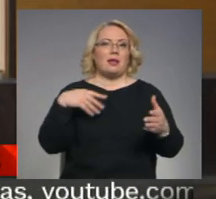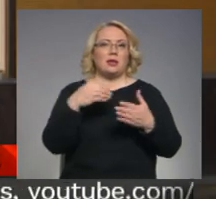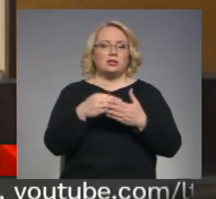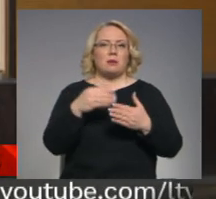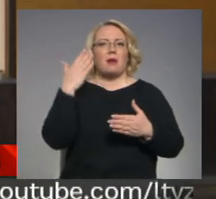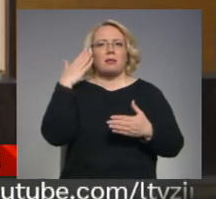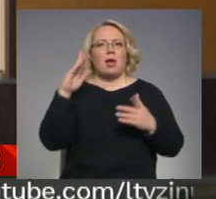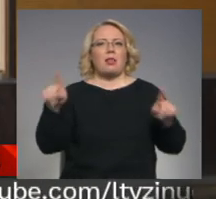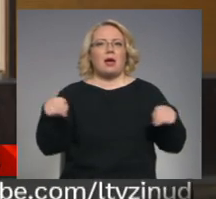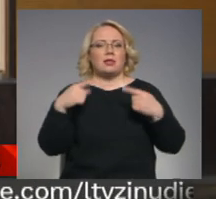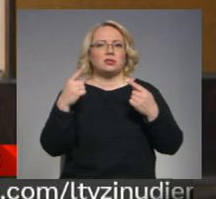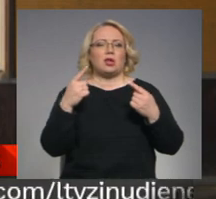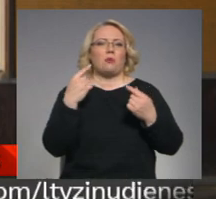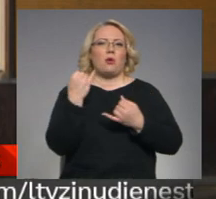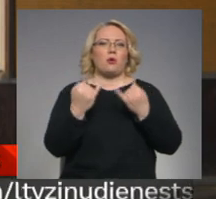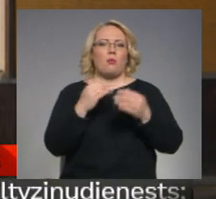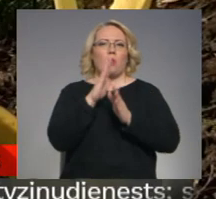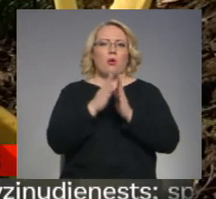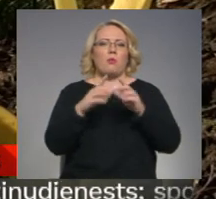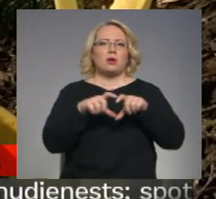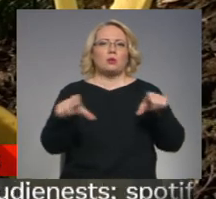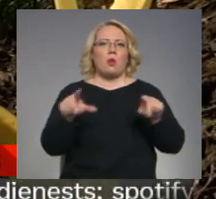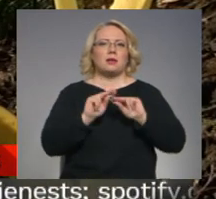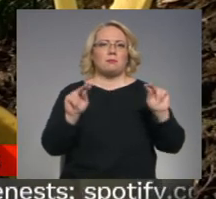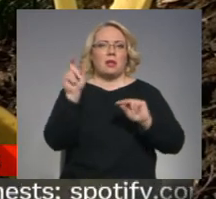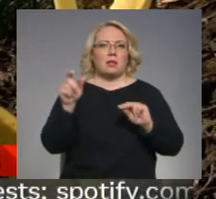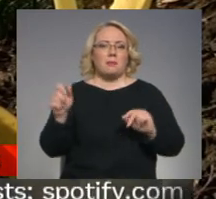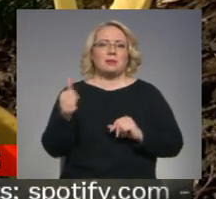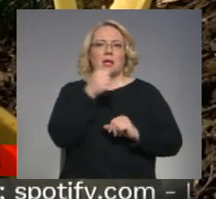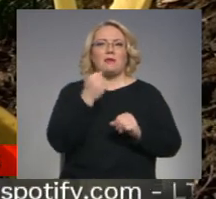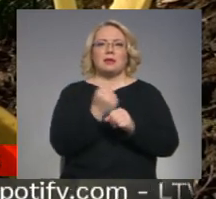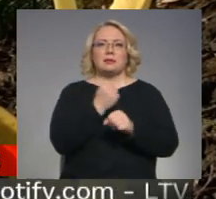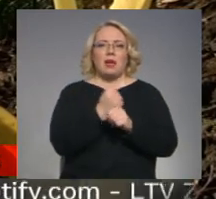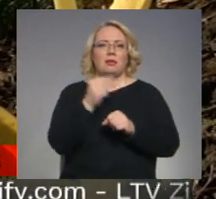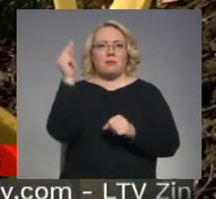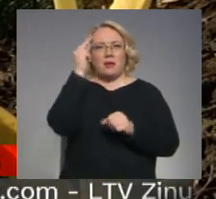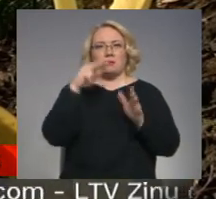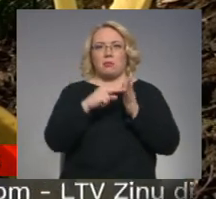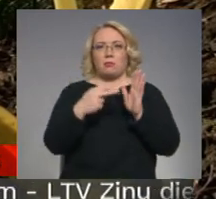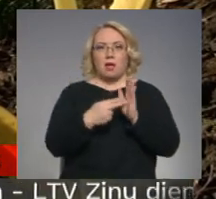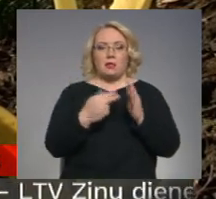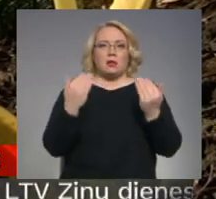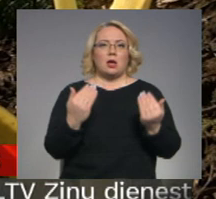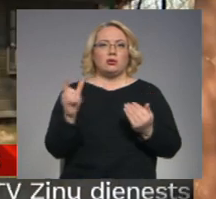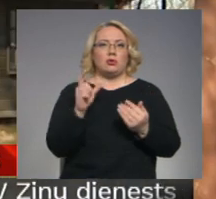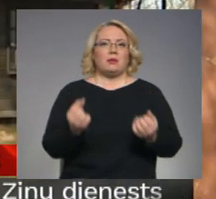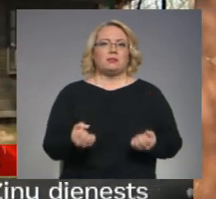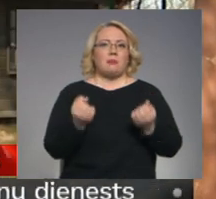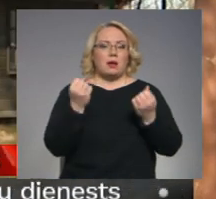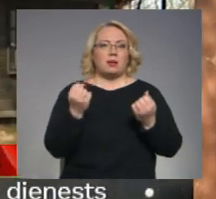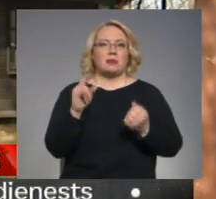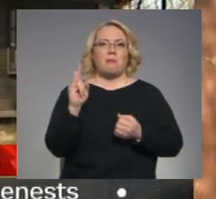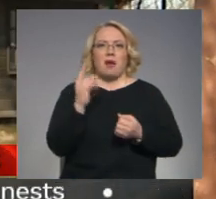par dēlu attīstību rūpējusies kopā ar skolas pedagogiem pēc individuāla izstrādāta mācību plāna, tad šobrīd smagākais ir tas, ka